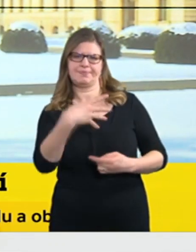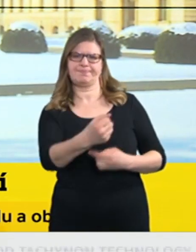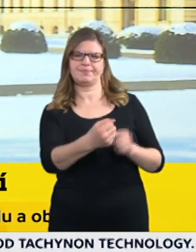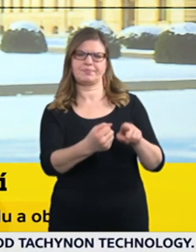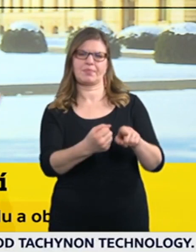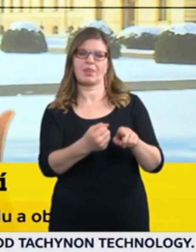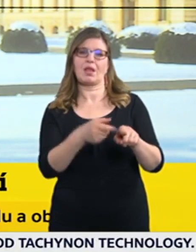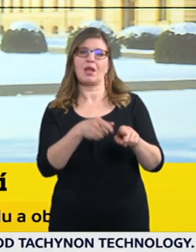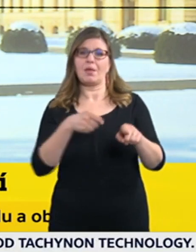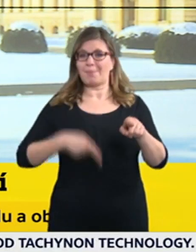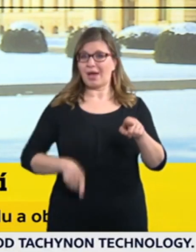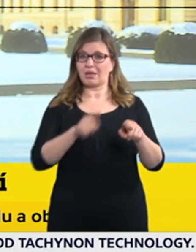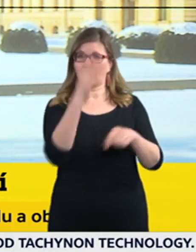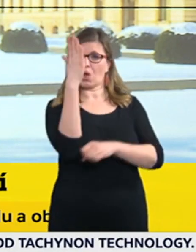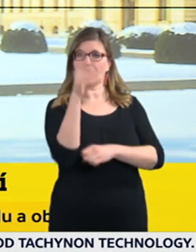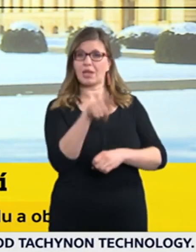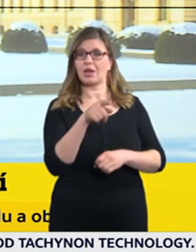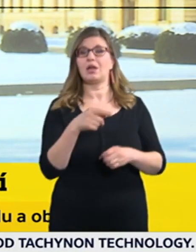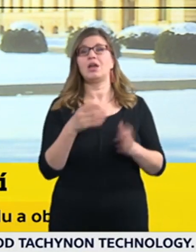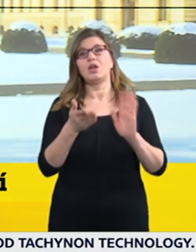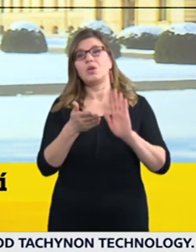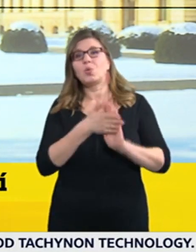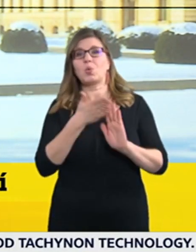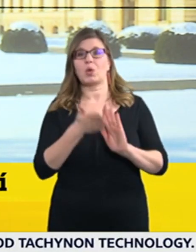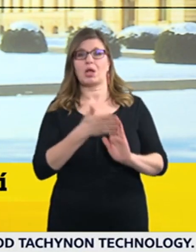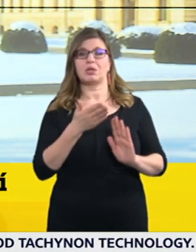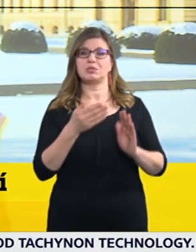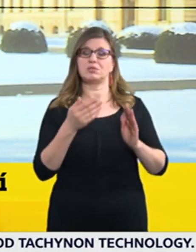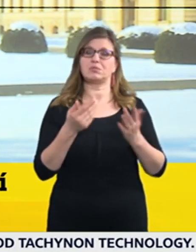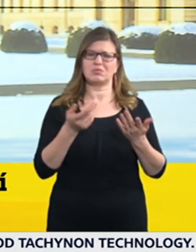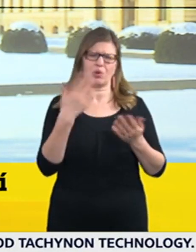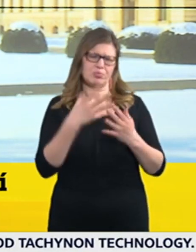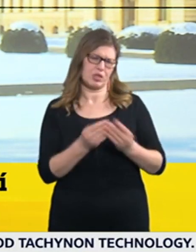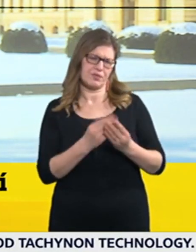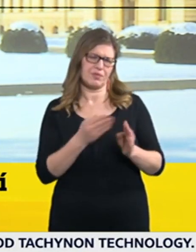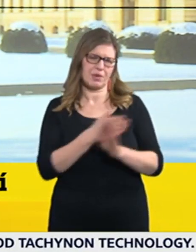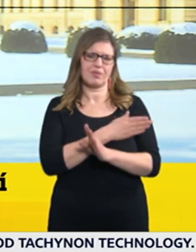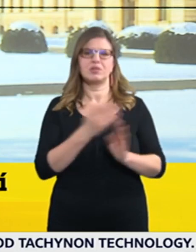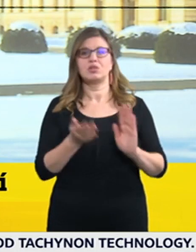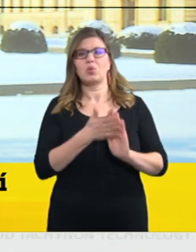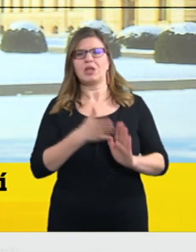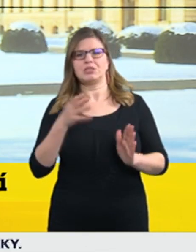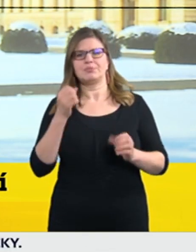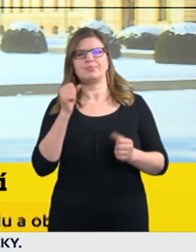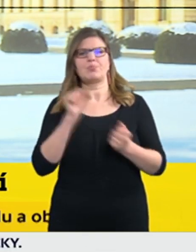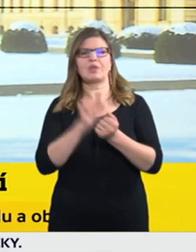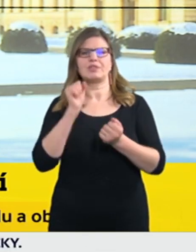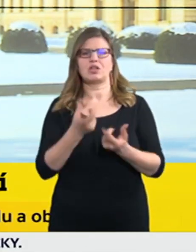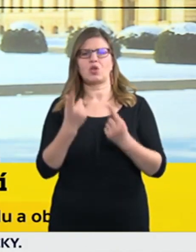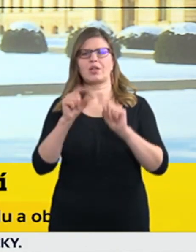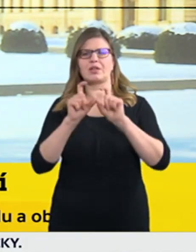v rukou dokumenty, které jsem zde změňoval, to znamená například potvrzení zaměstnavatele